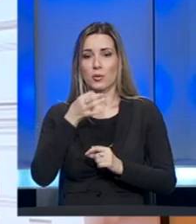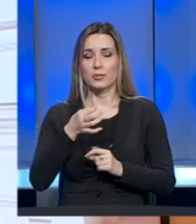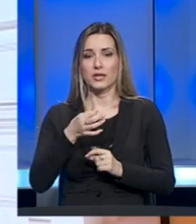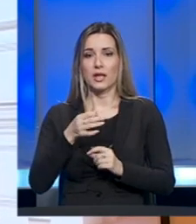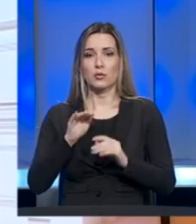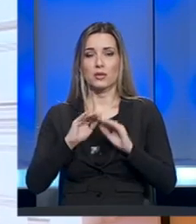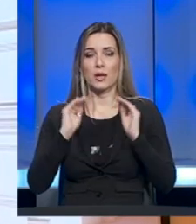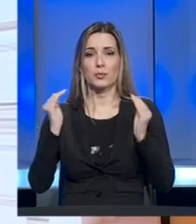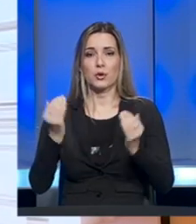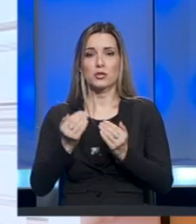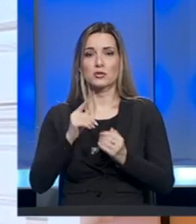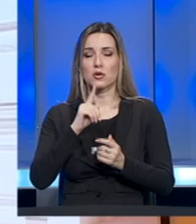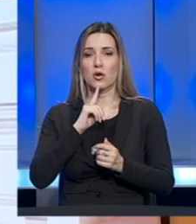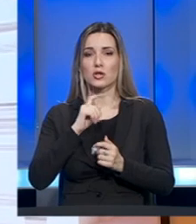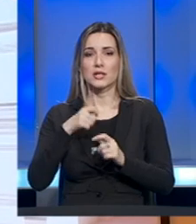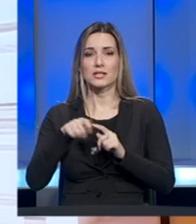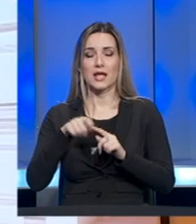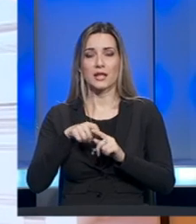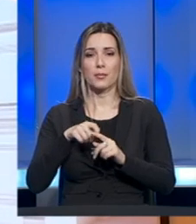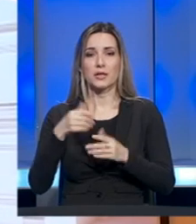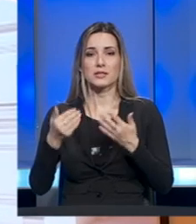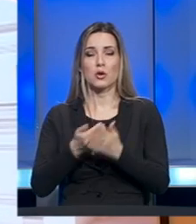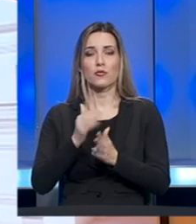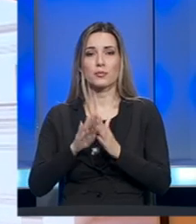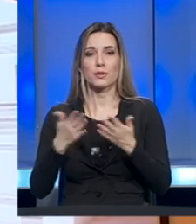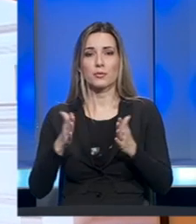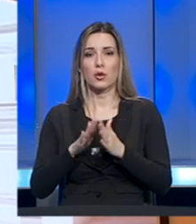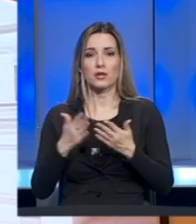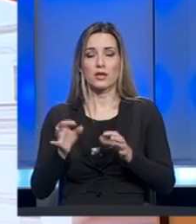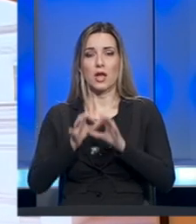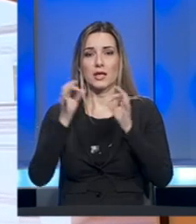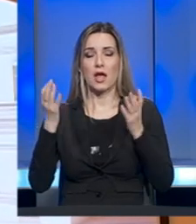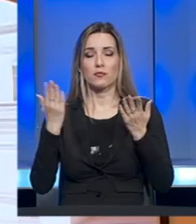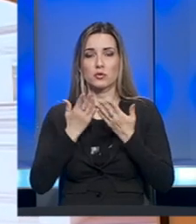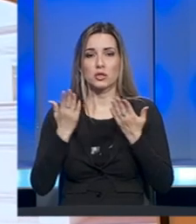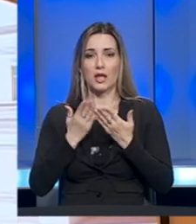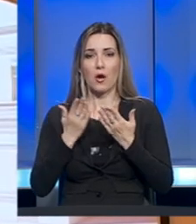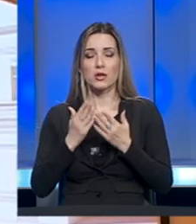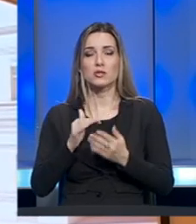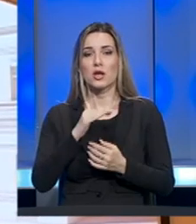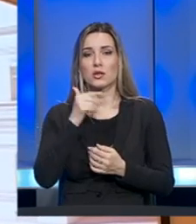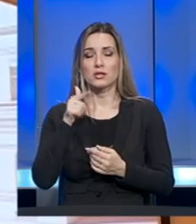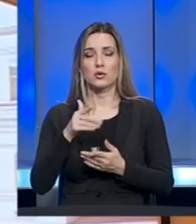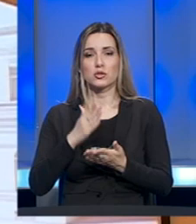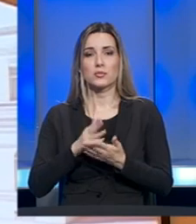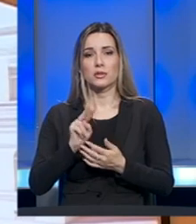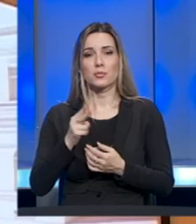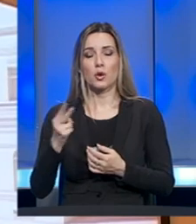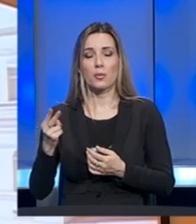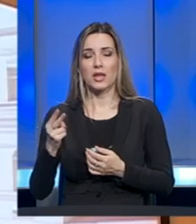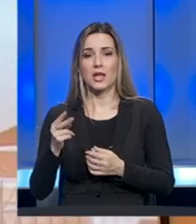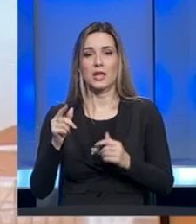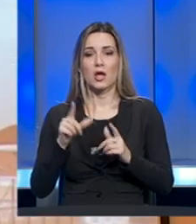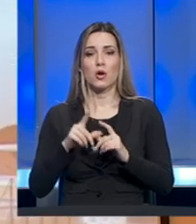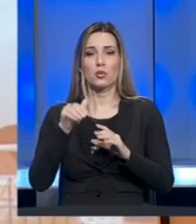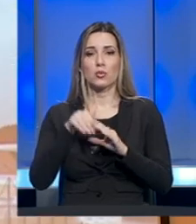prostor koji će da se adaptira za novu biblioteku, javnu čitavnicu, dosta tog će biti promijeneno i